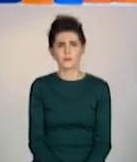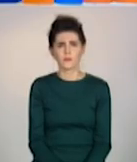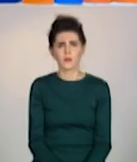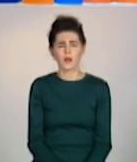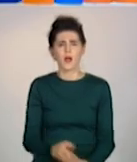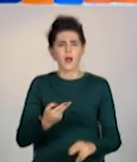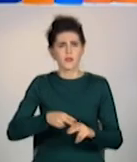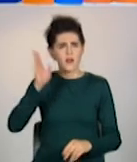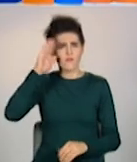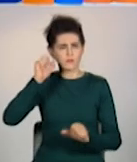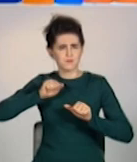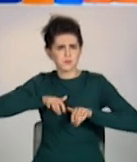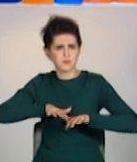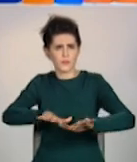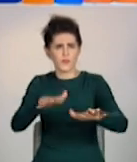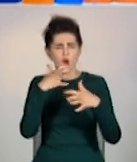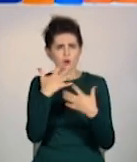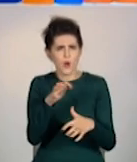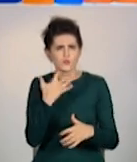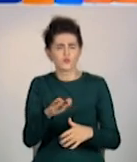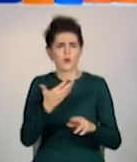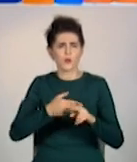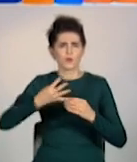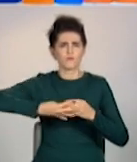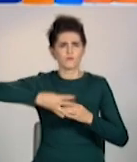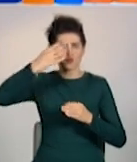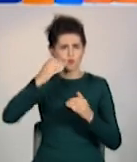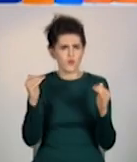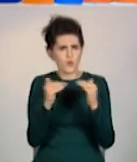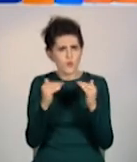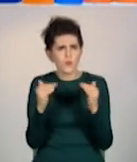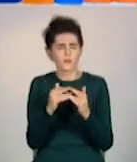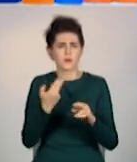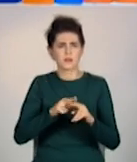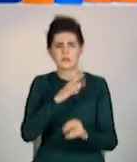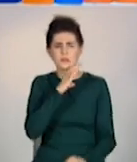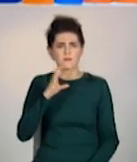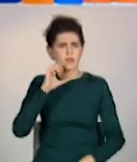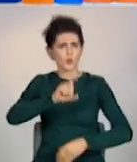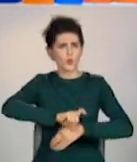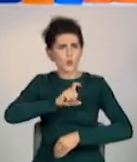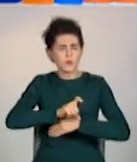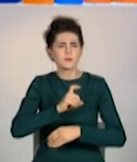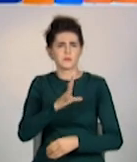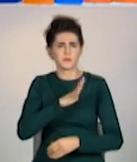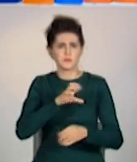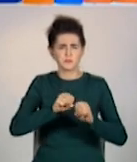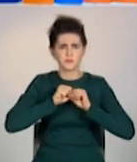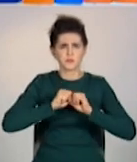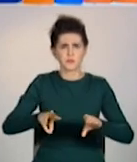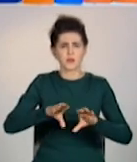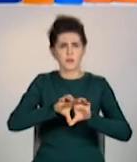Водоспад окропу з висоти чотириповерхової будівлі в Сєвродонецьку. Після пориву